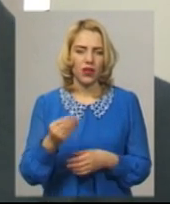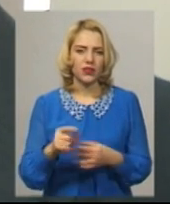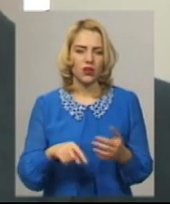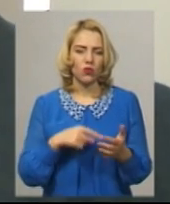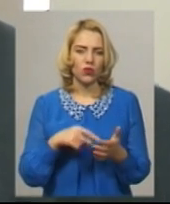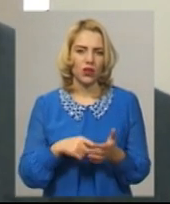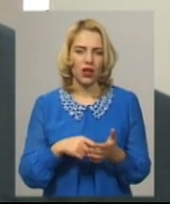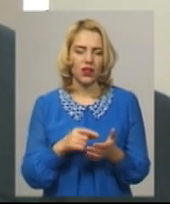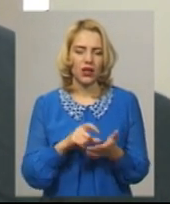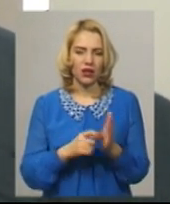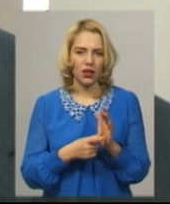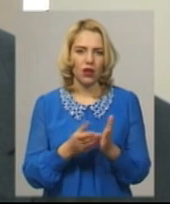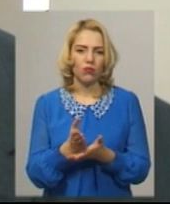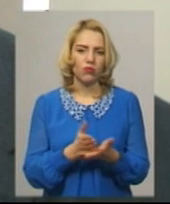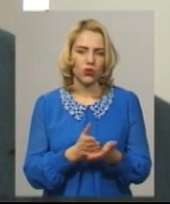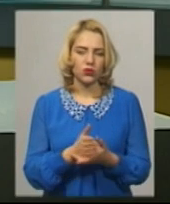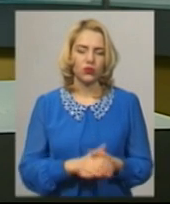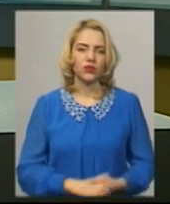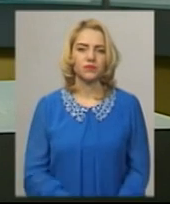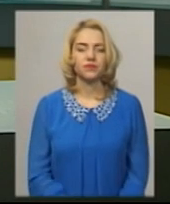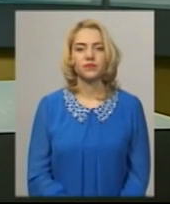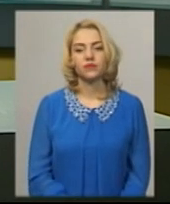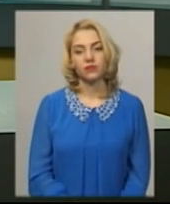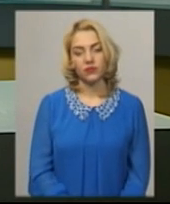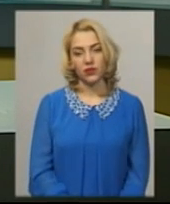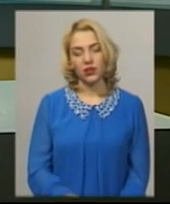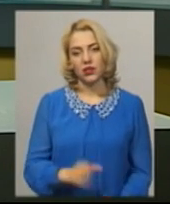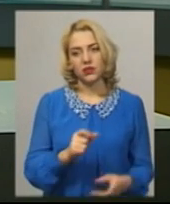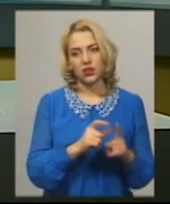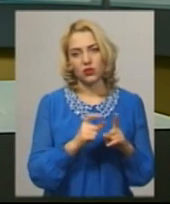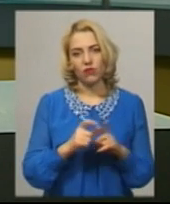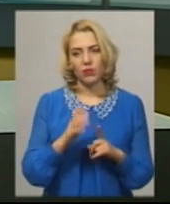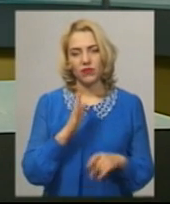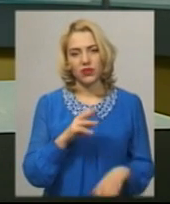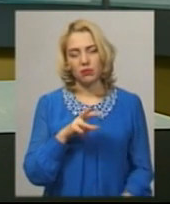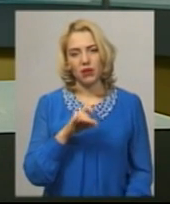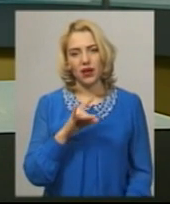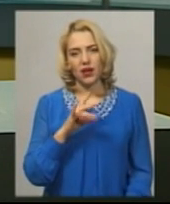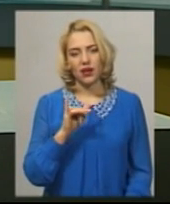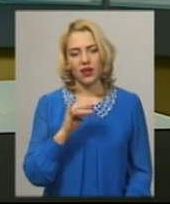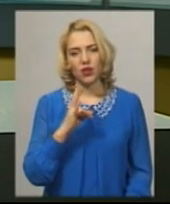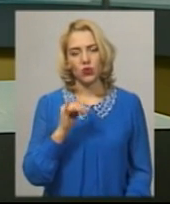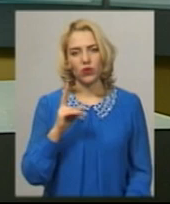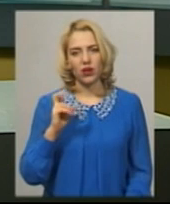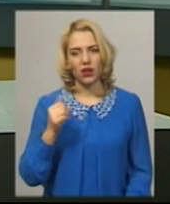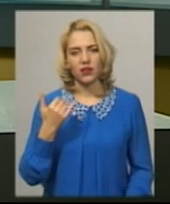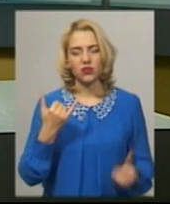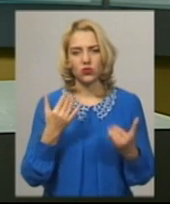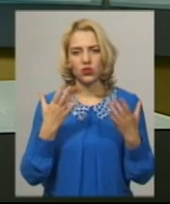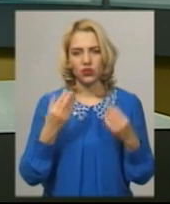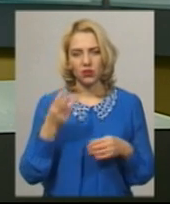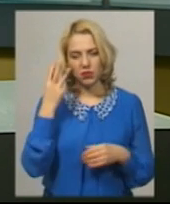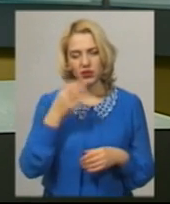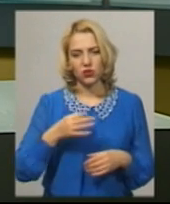комунальних послуг до свого підопічного. За словами Вадима Маруняка, на сьогоднішній день у